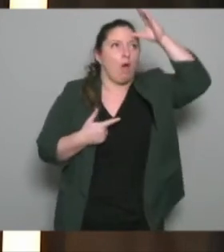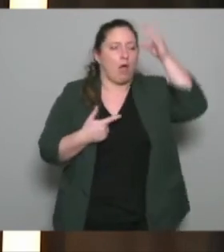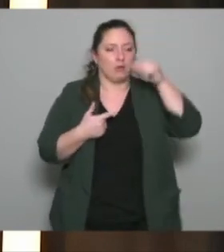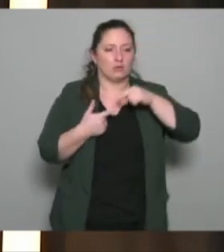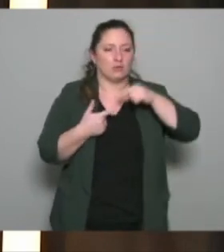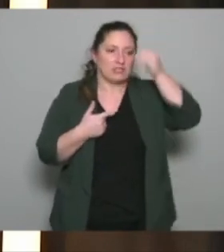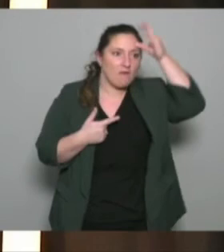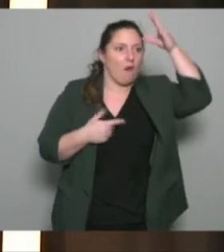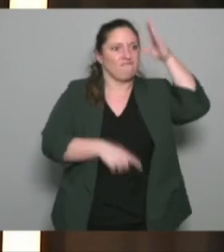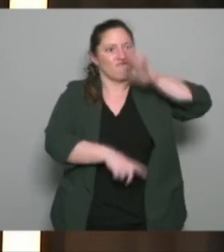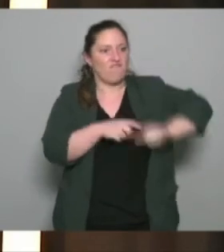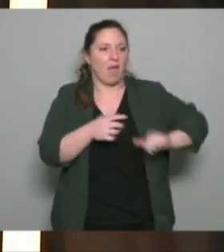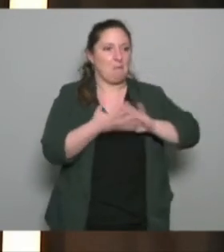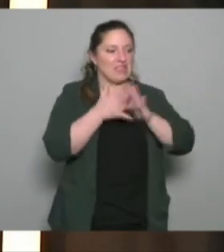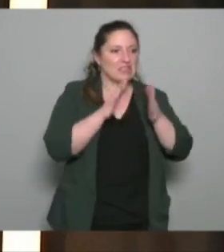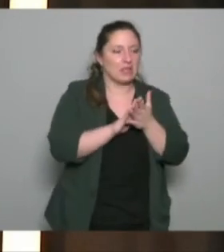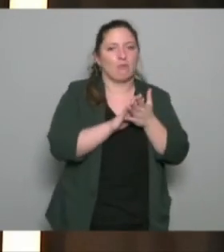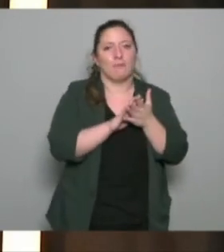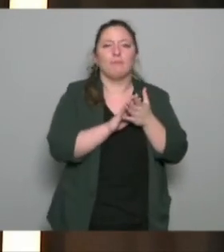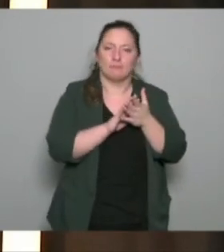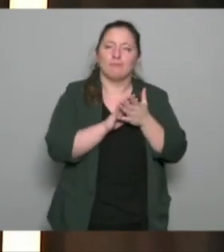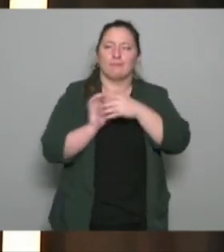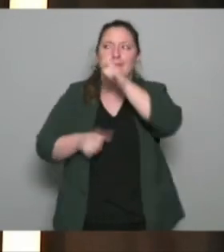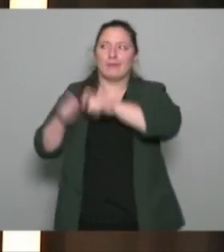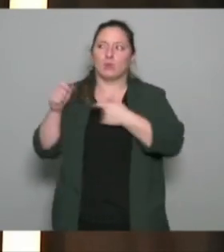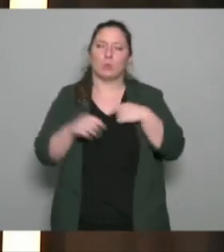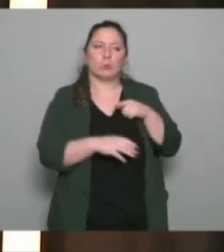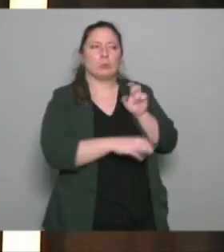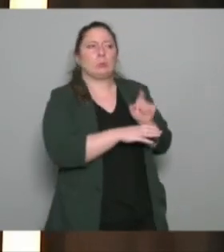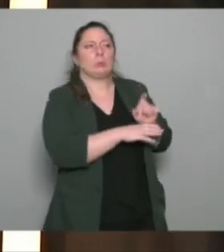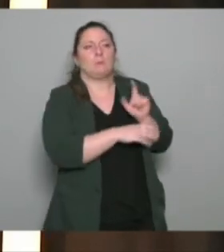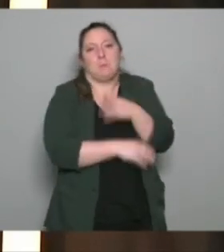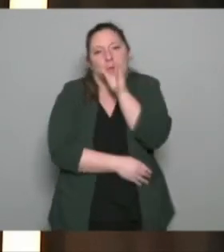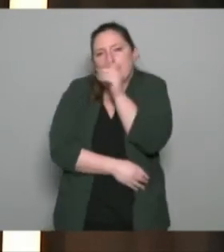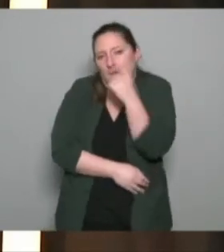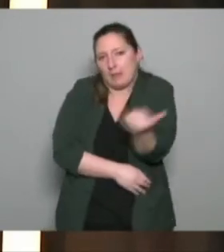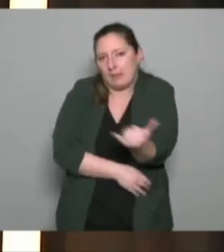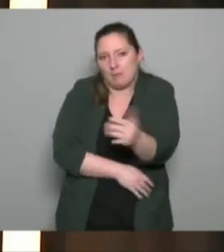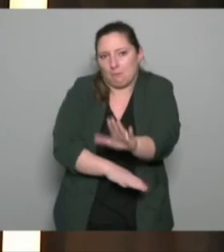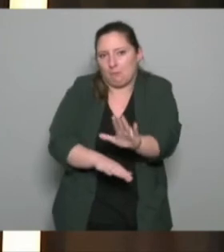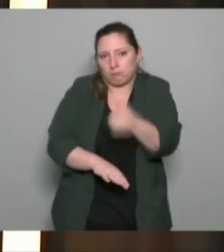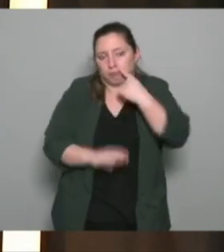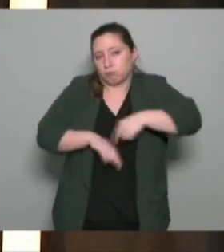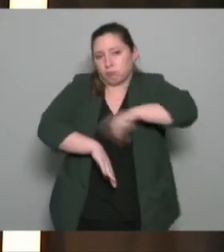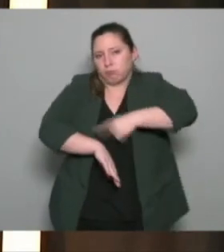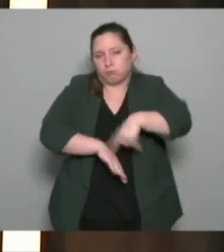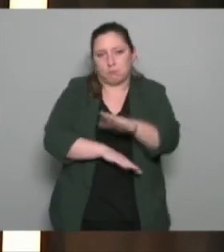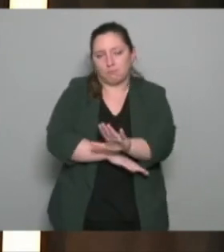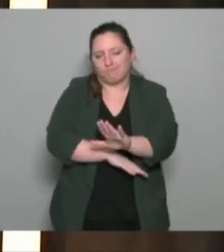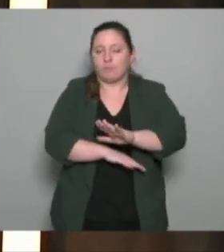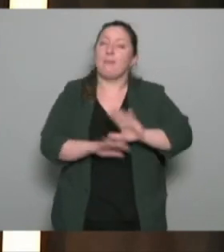cette définition même a été contestée bon on va pas la contester cet après-midi c'est pas le sujet j'aime bien